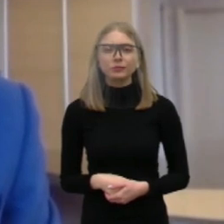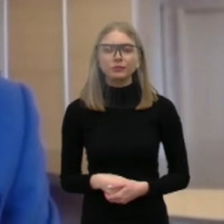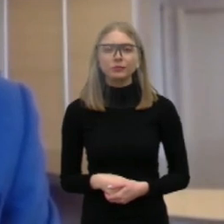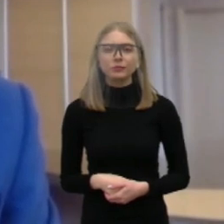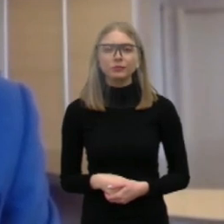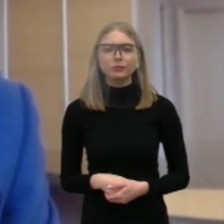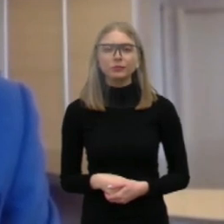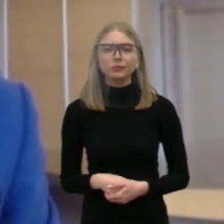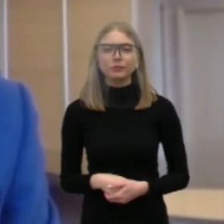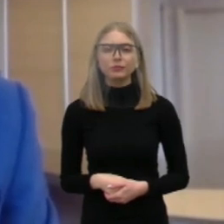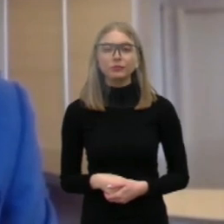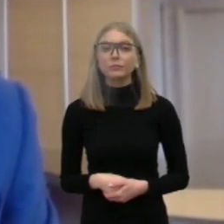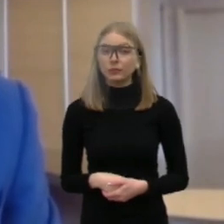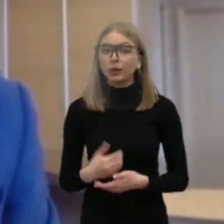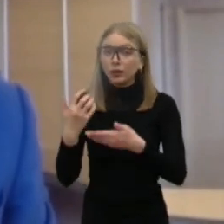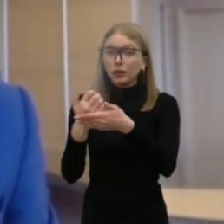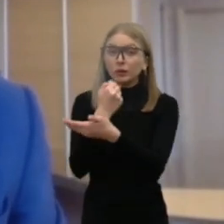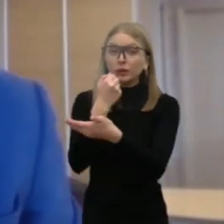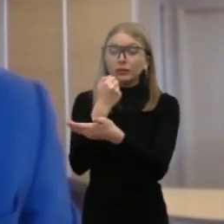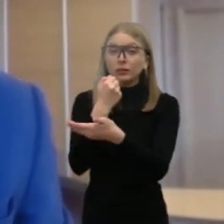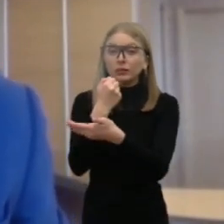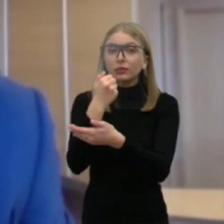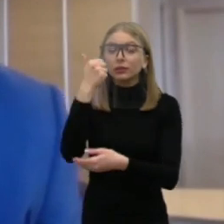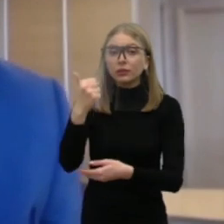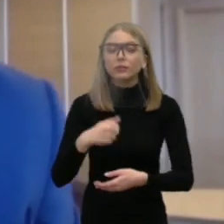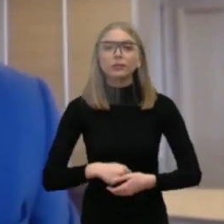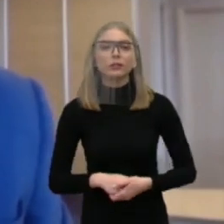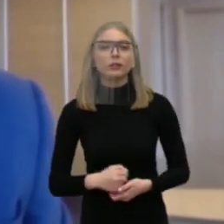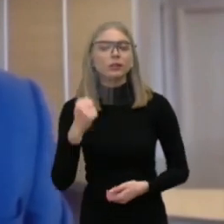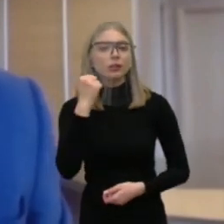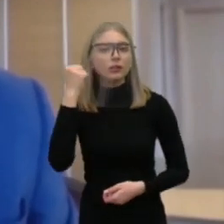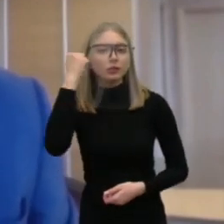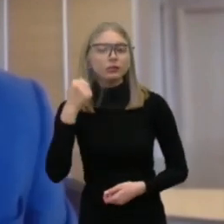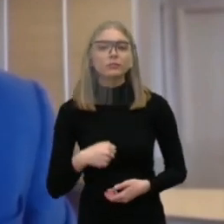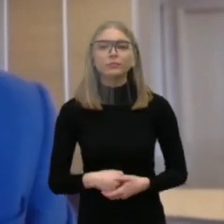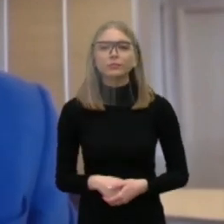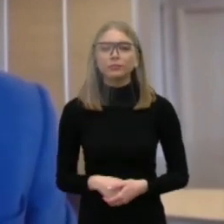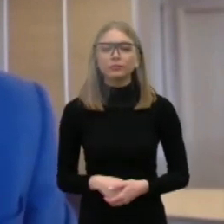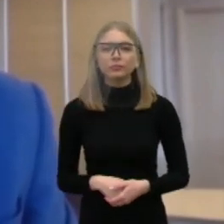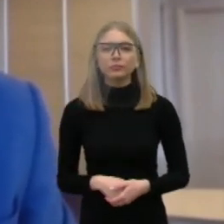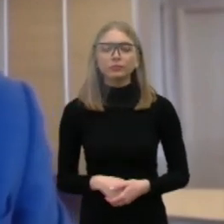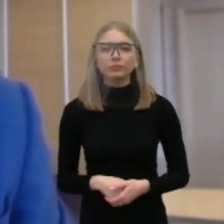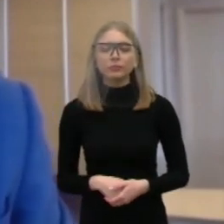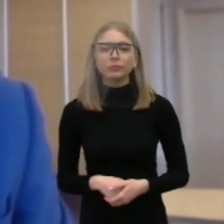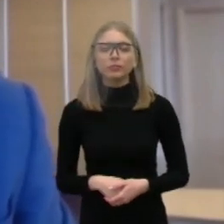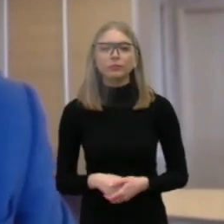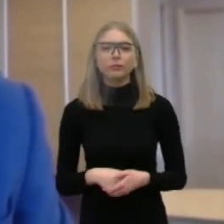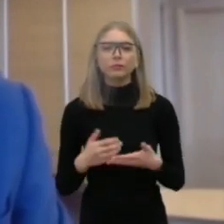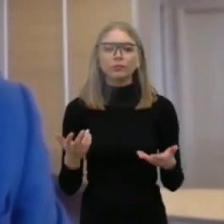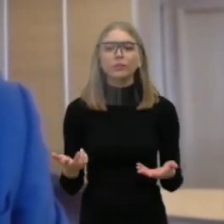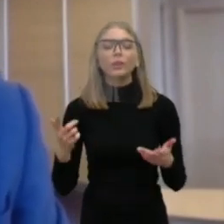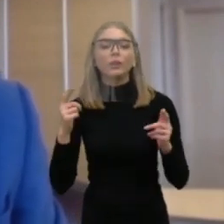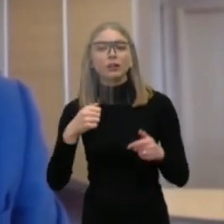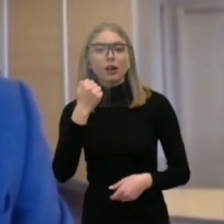Ar dabar pavyksta? Taip, dėkuoju. Tai pasirodo, jūs turėjote įjungti, man galimybę